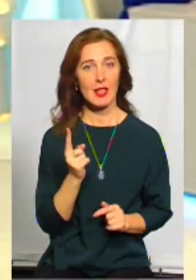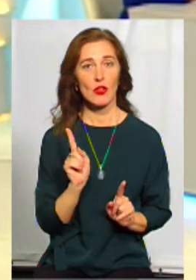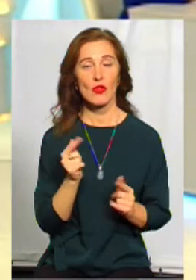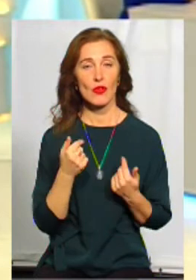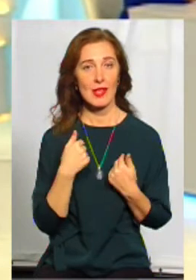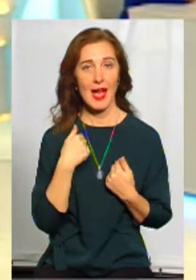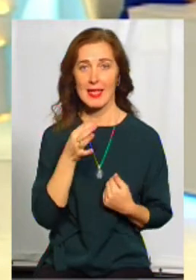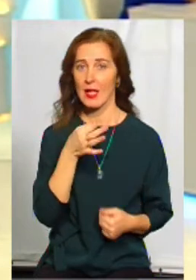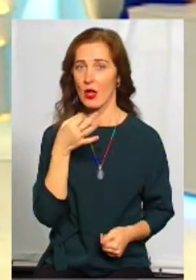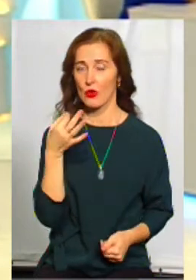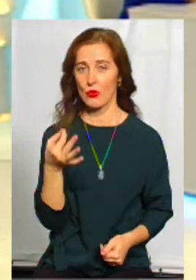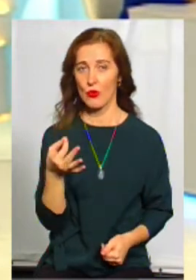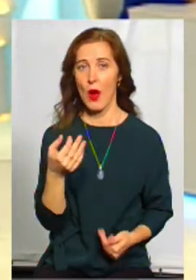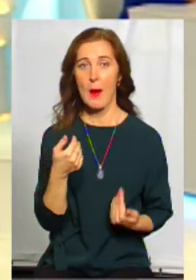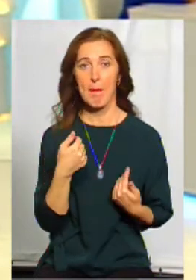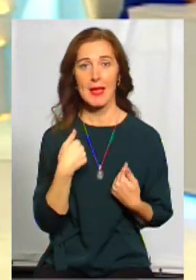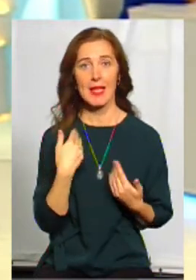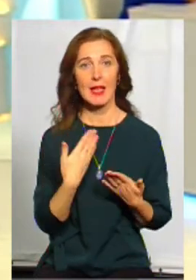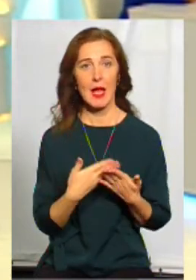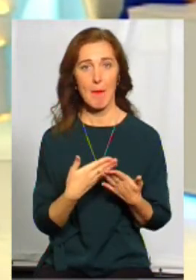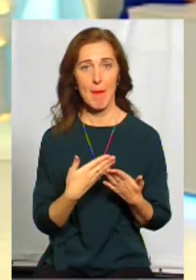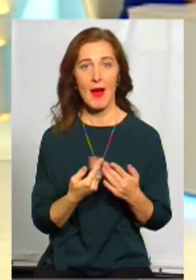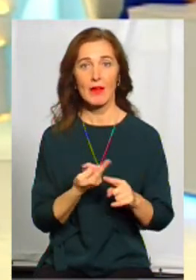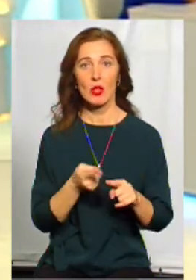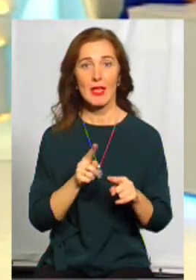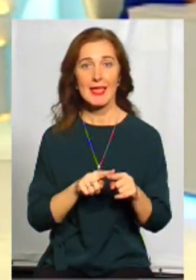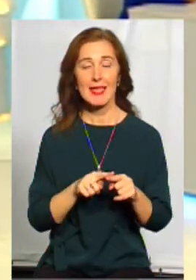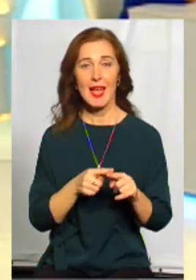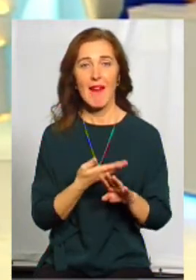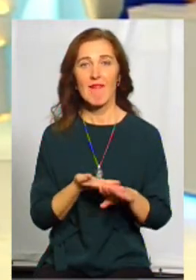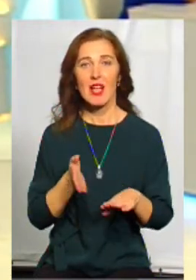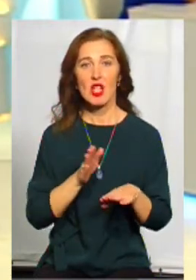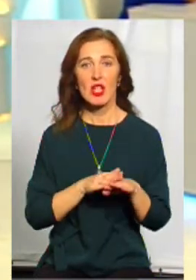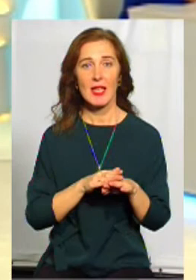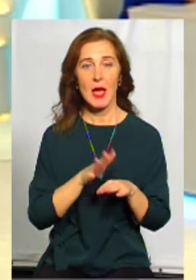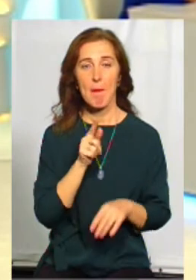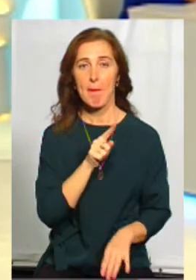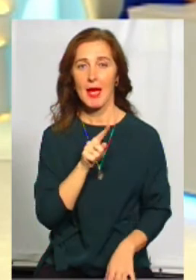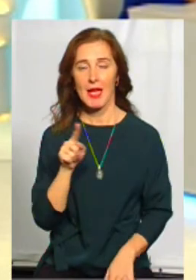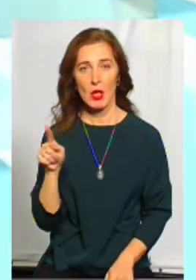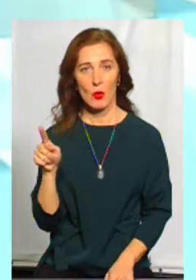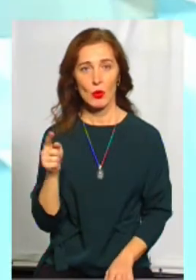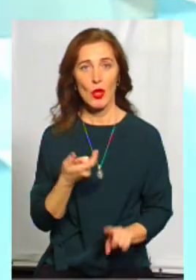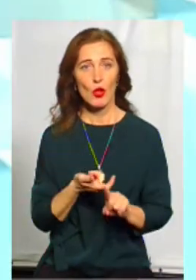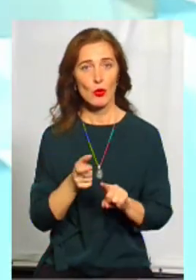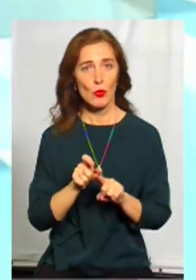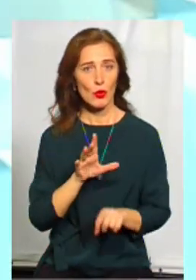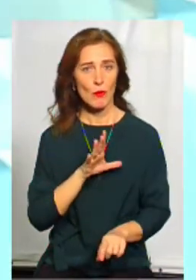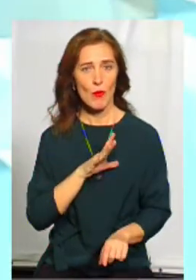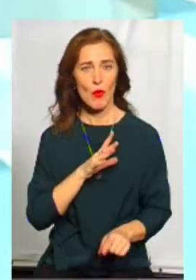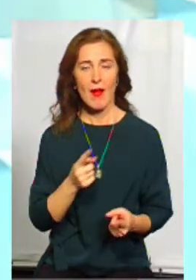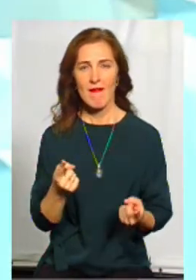що я скажу, що мені, напевно, на цей такий важкий період дуже такою було